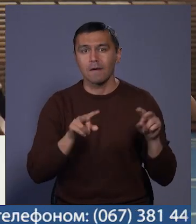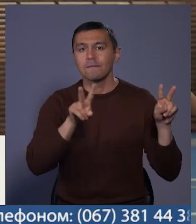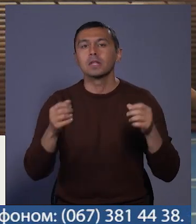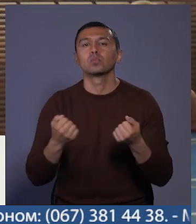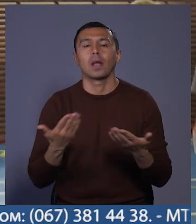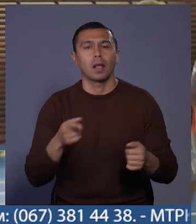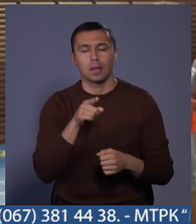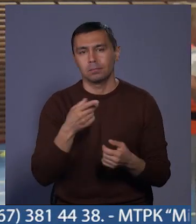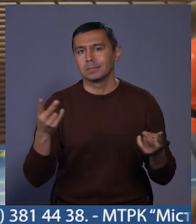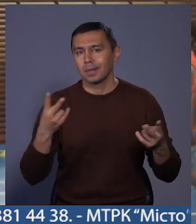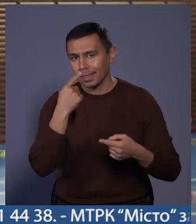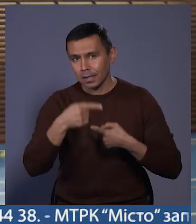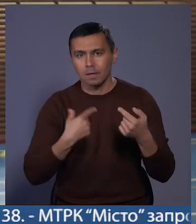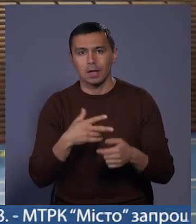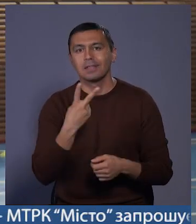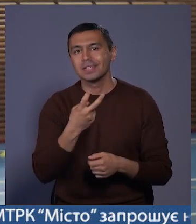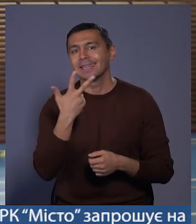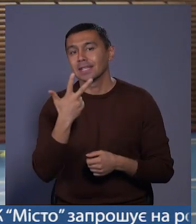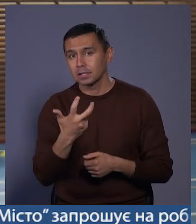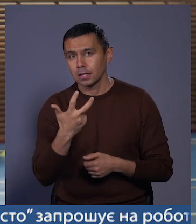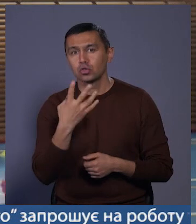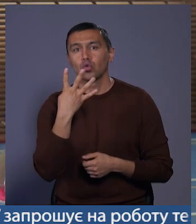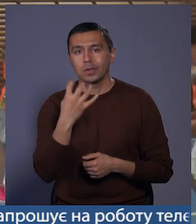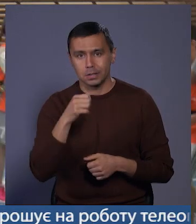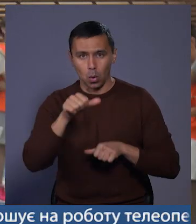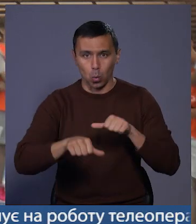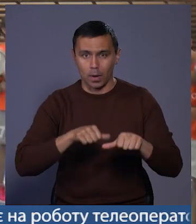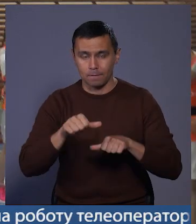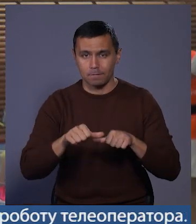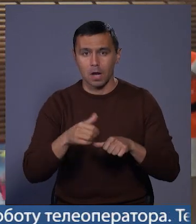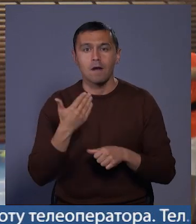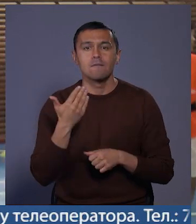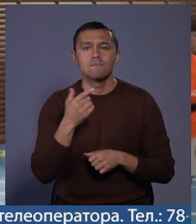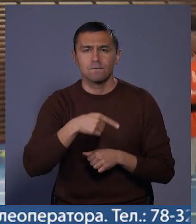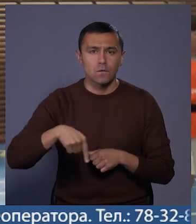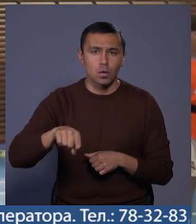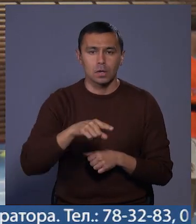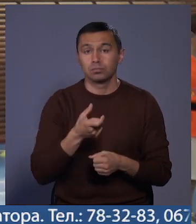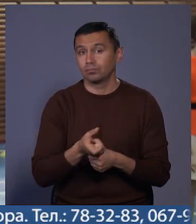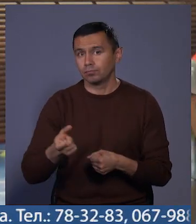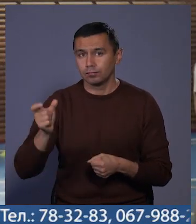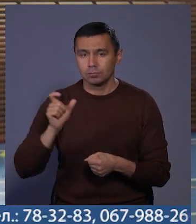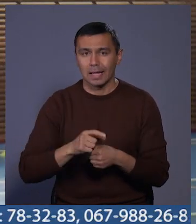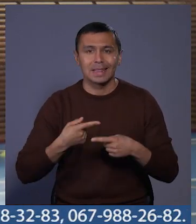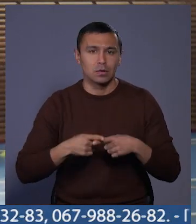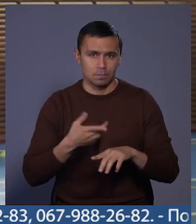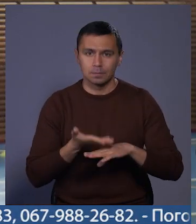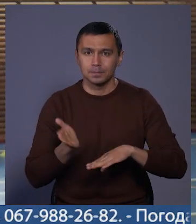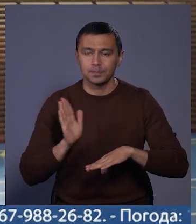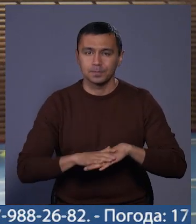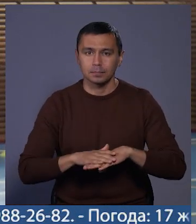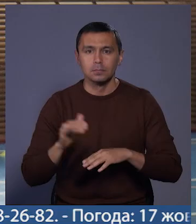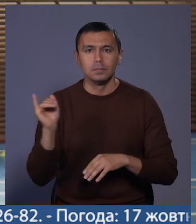спорту, які там традиційно вже 200, 300, 400 років, вони надзвичайно технічно складні.